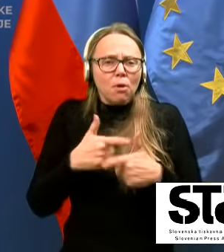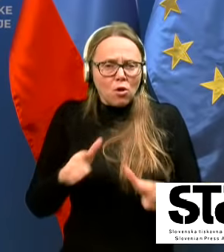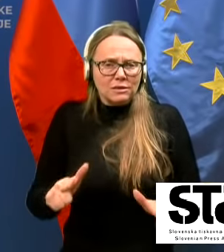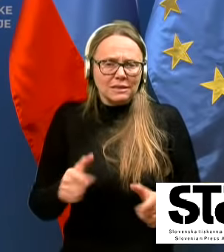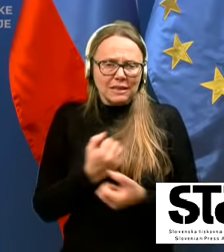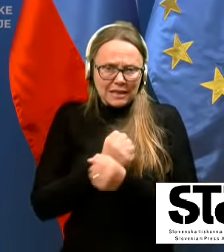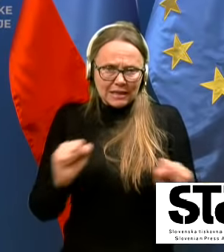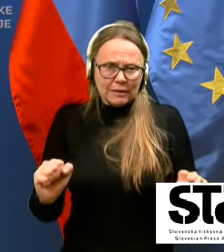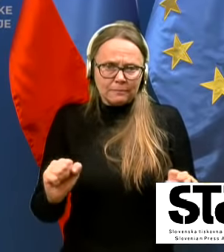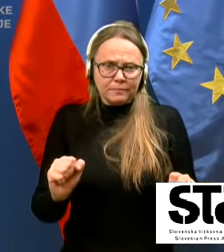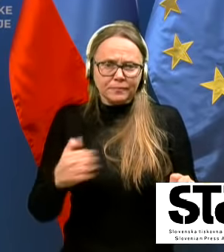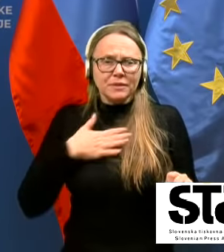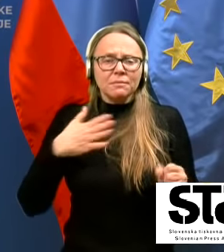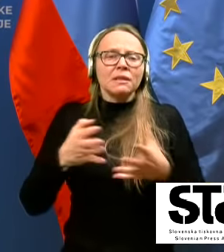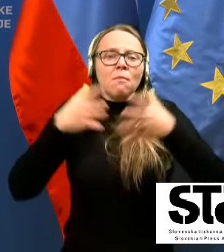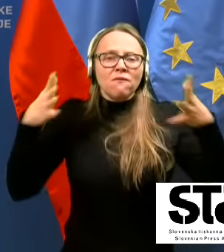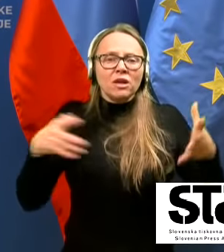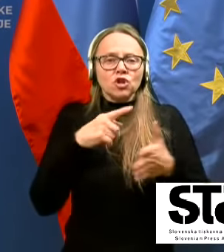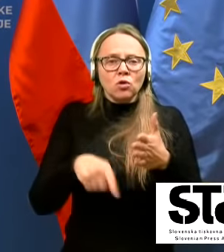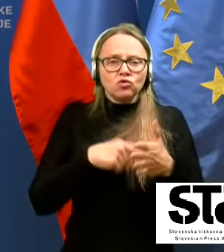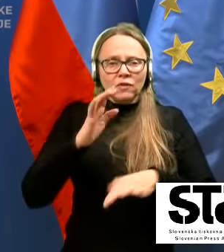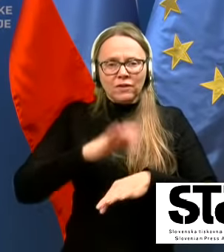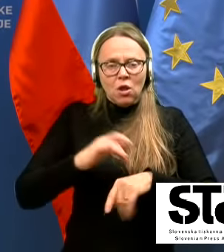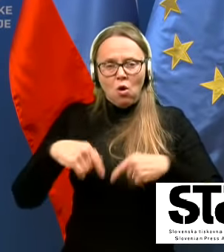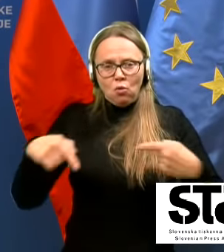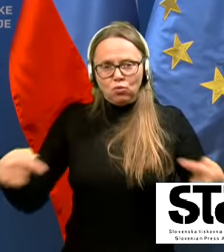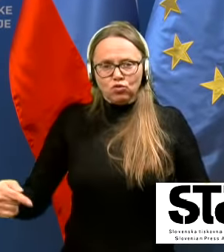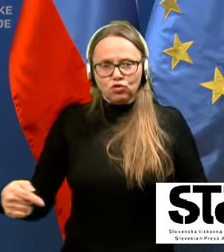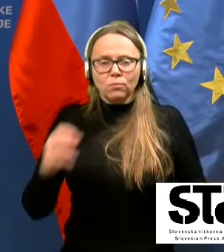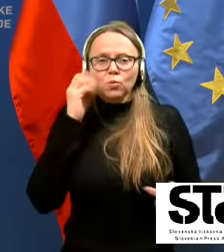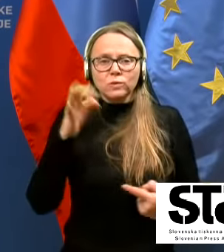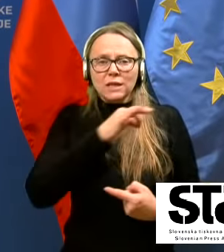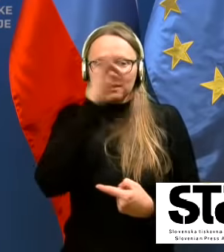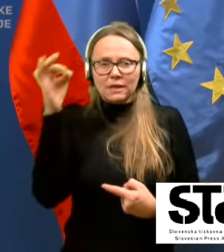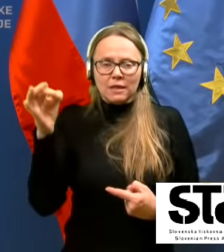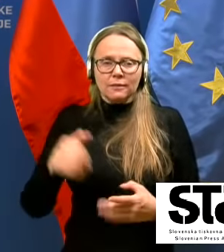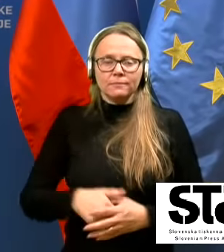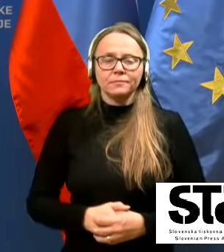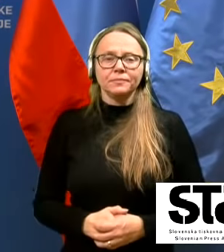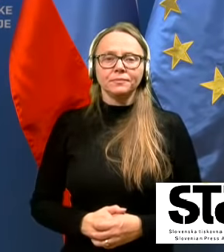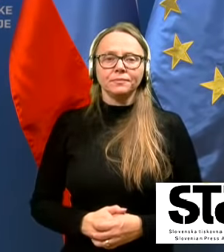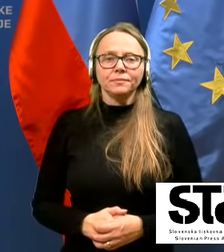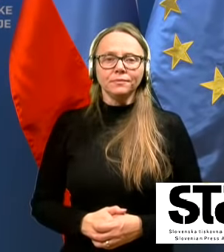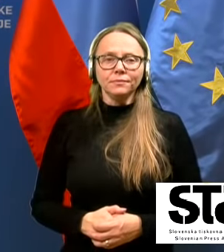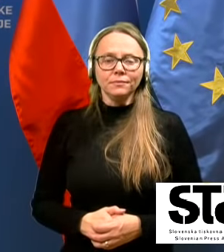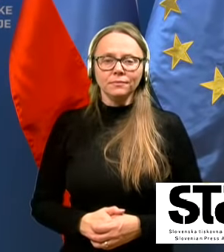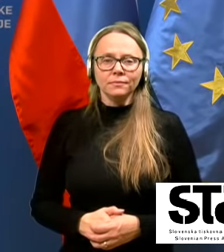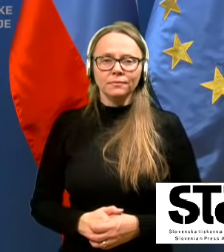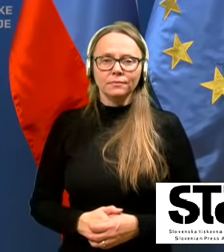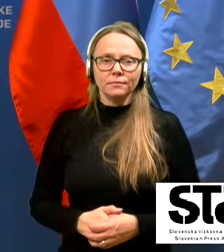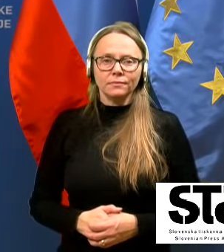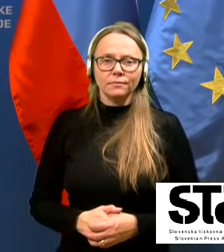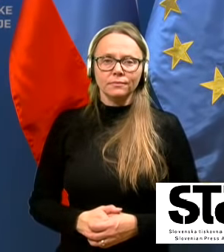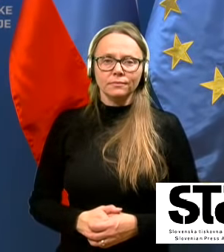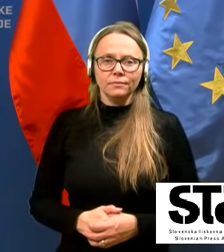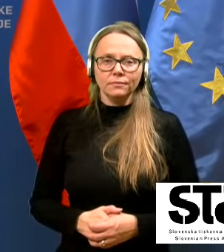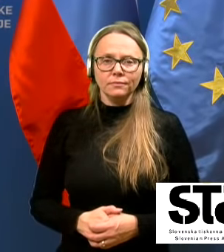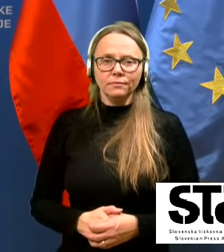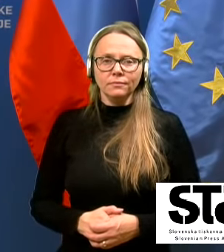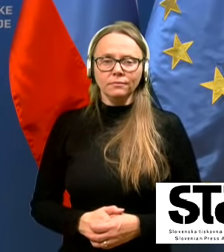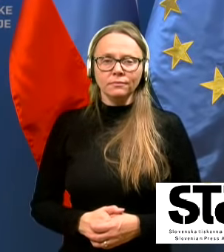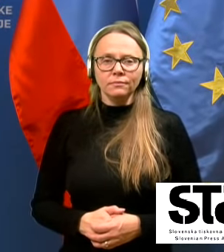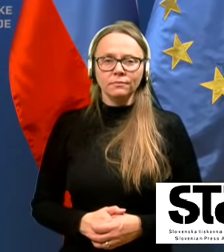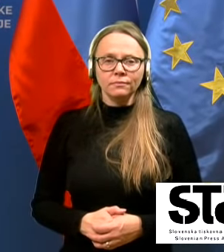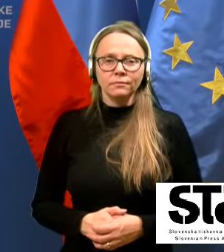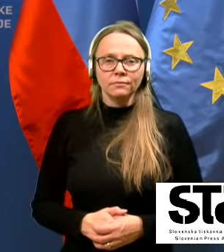ponovno povečali število okužb vsak dan. Zato se nam je zdelo, da